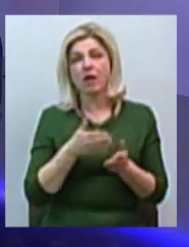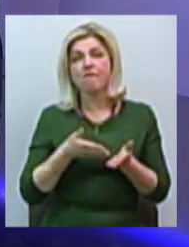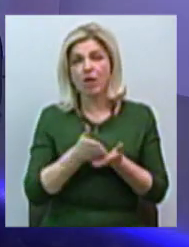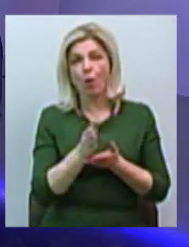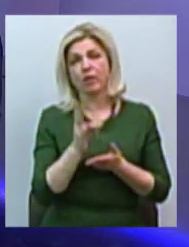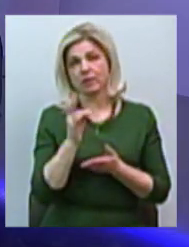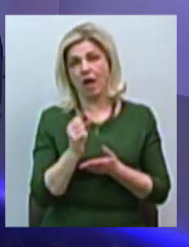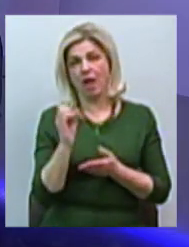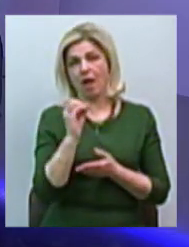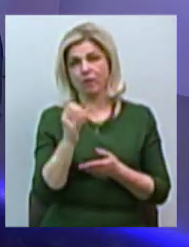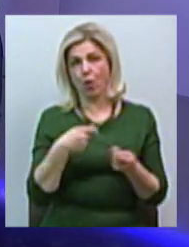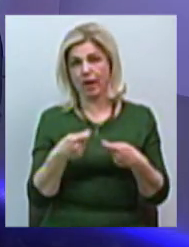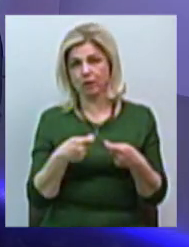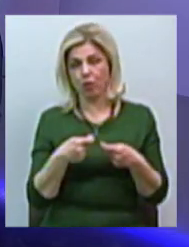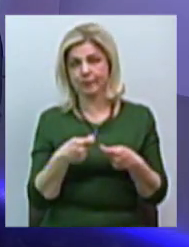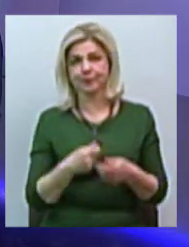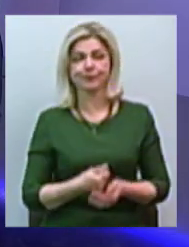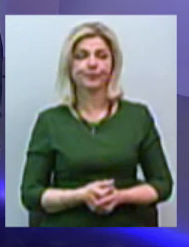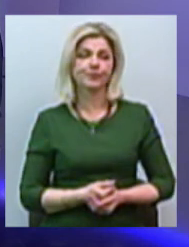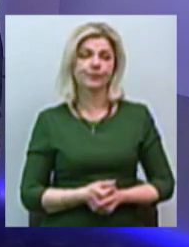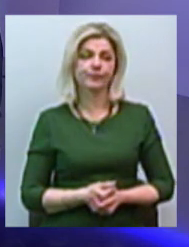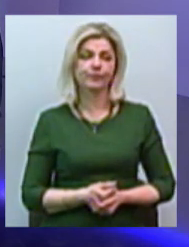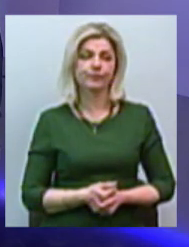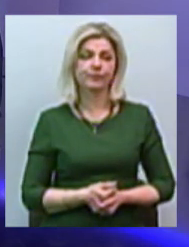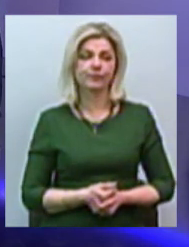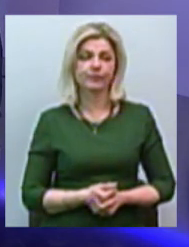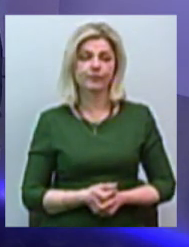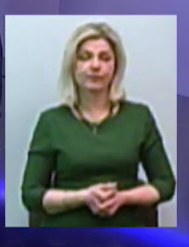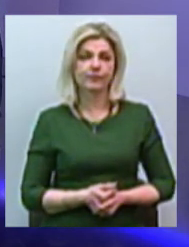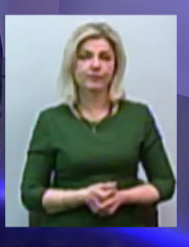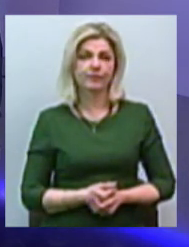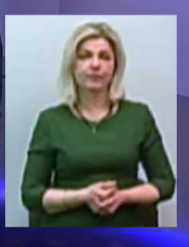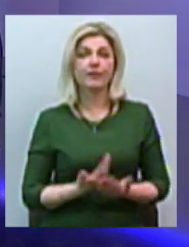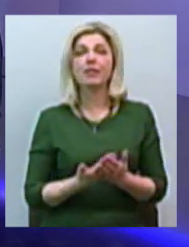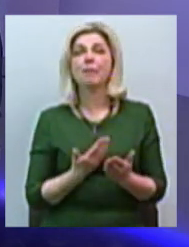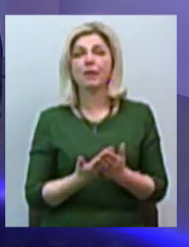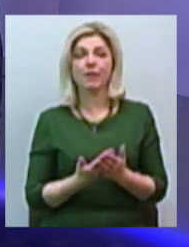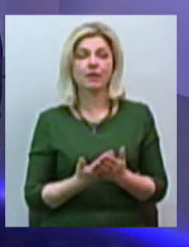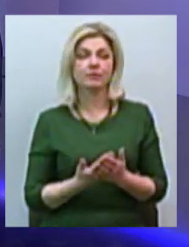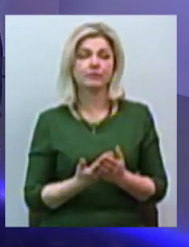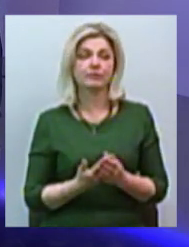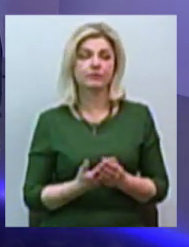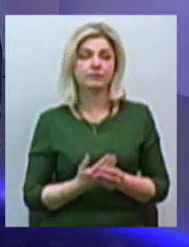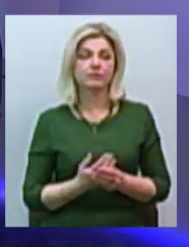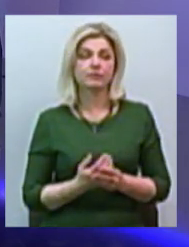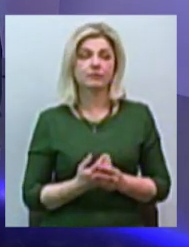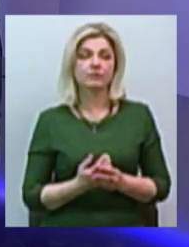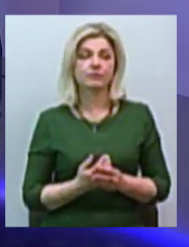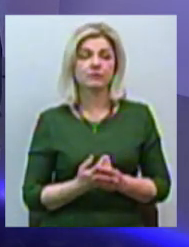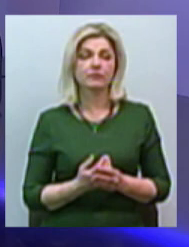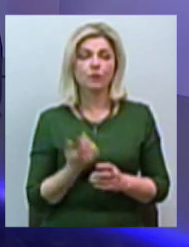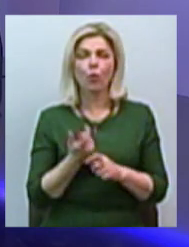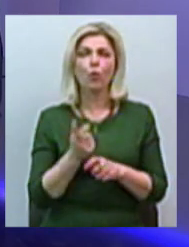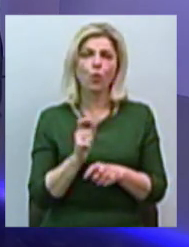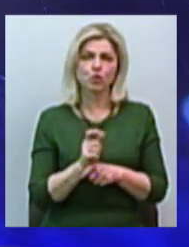ринок. Тобто однозначно це... Ну, це буде дуже